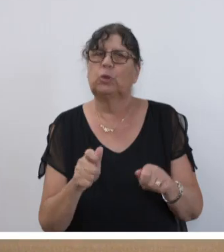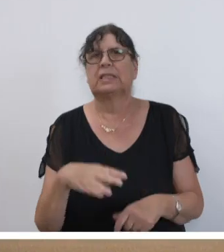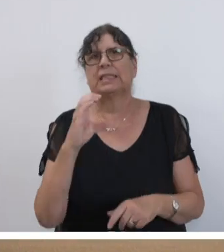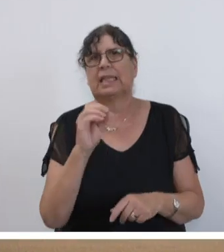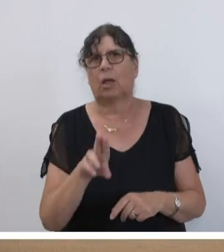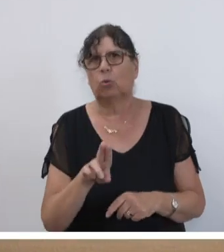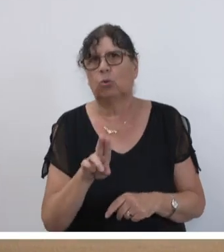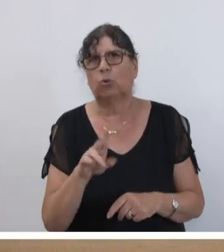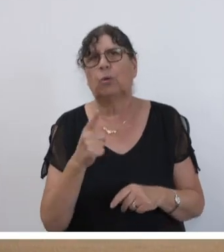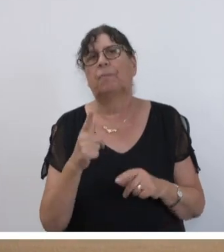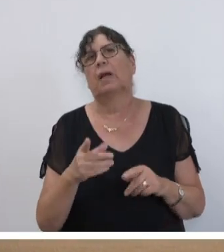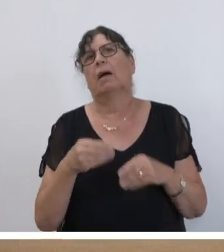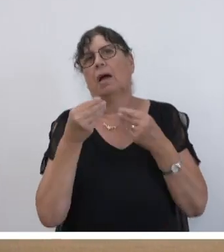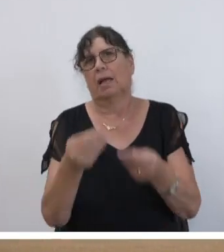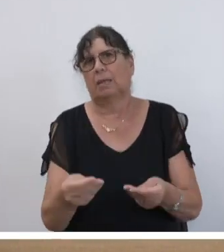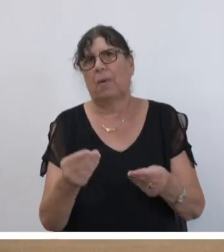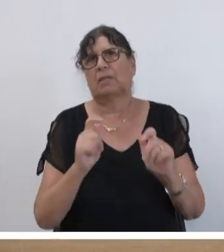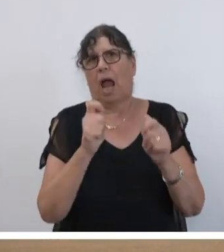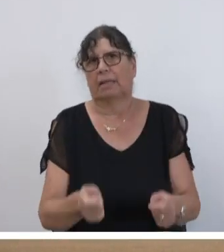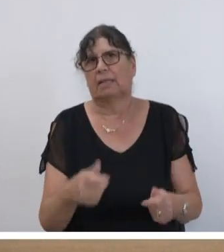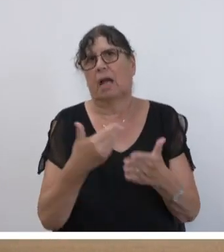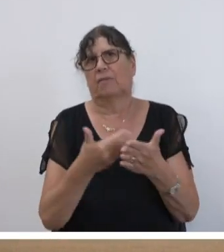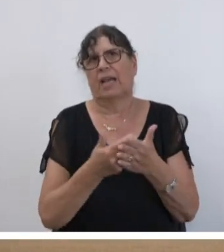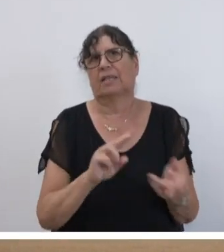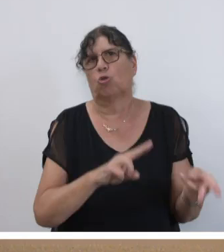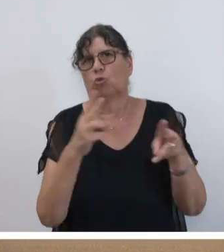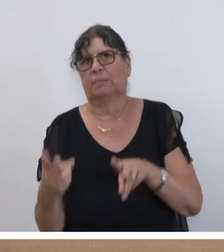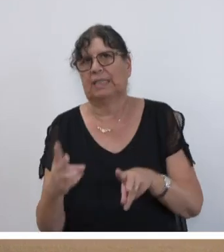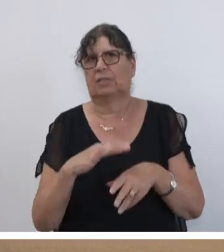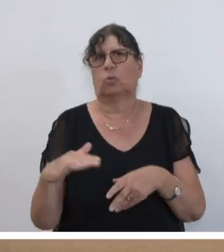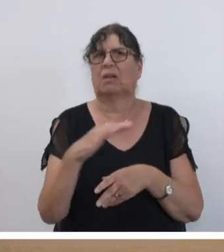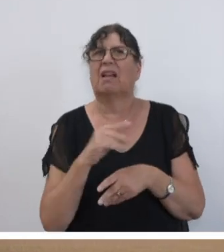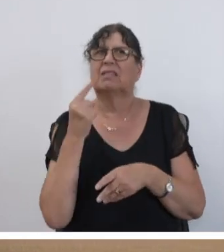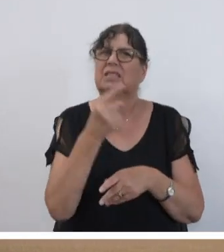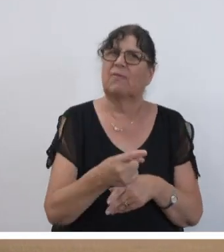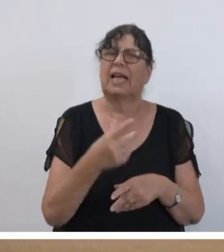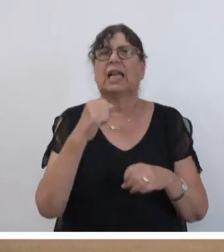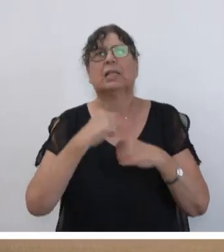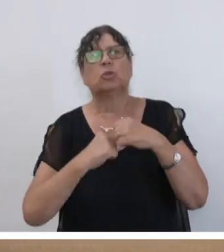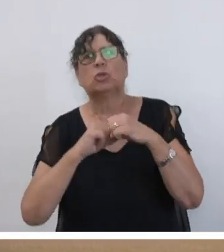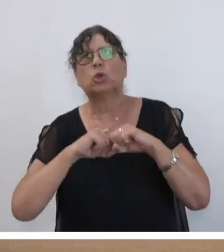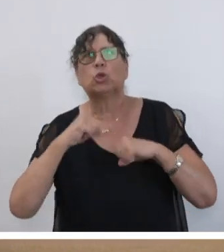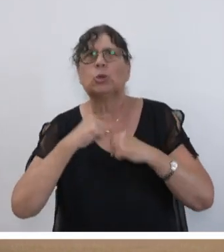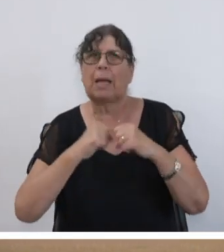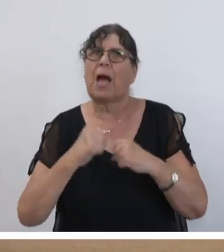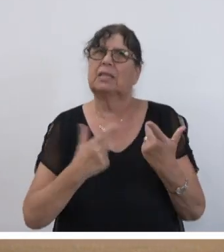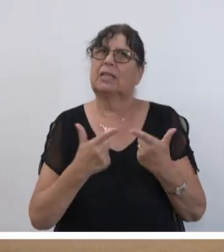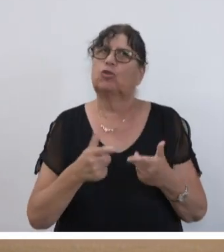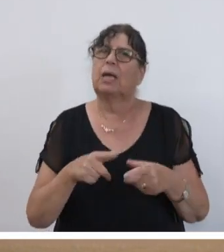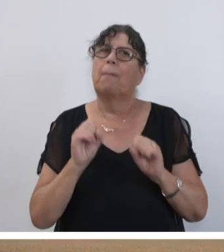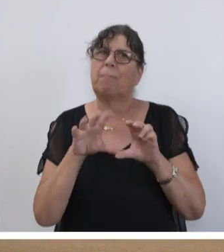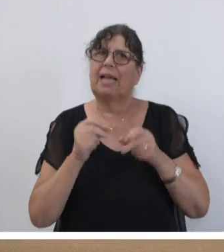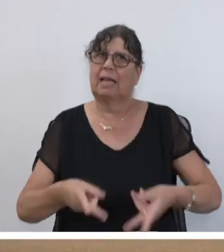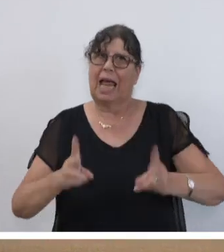CDU-Landtagsfraktion eingebrachten Antrag betreffend Umsetzung der landesweiten systematischen Medienausleihe Saar,